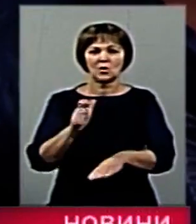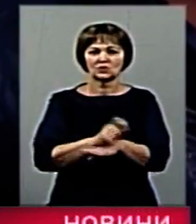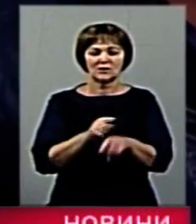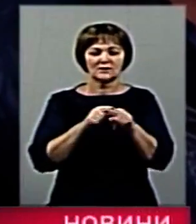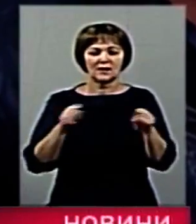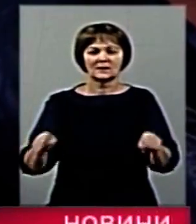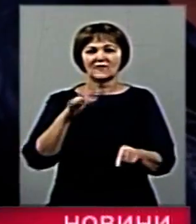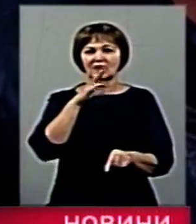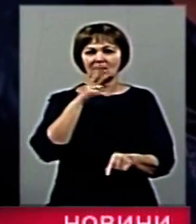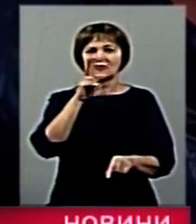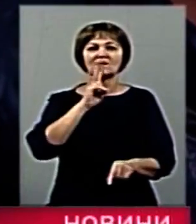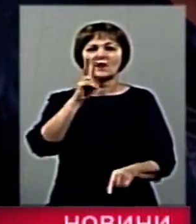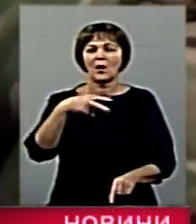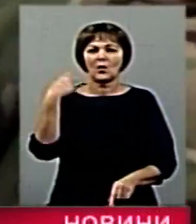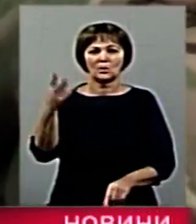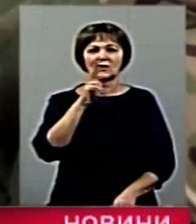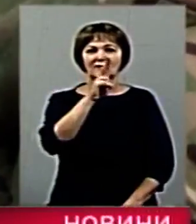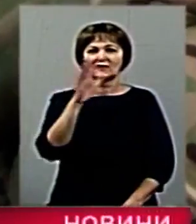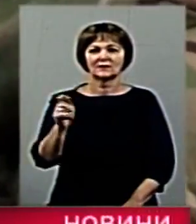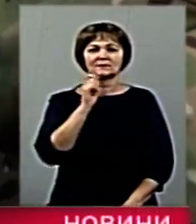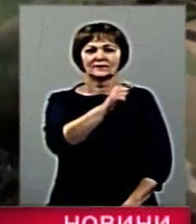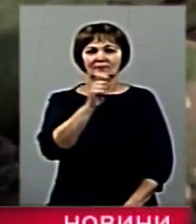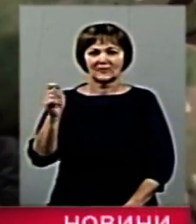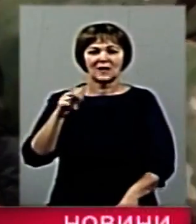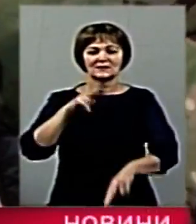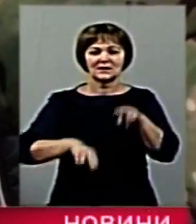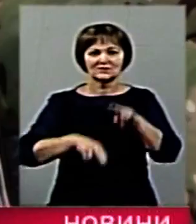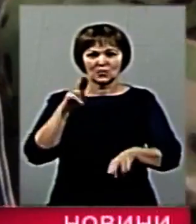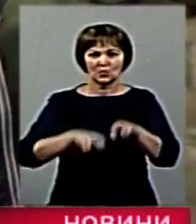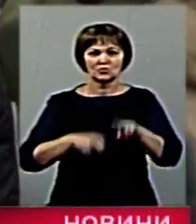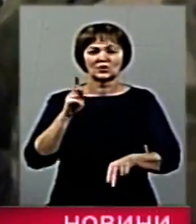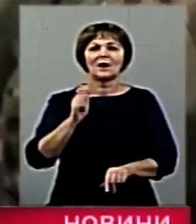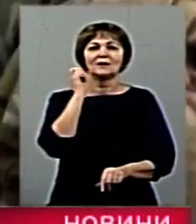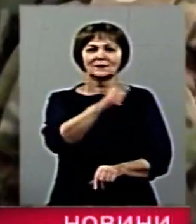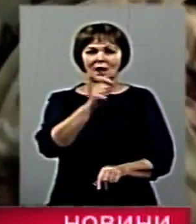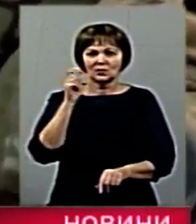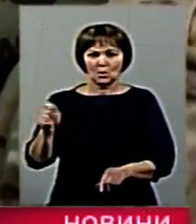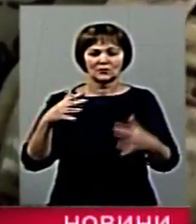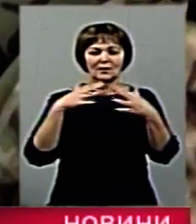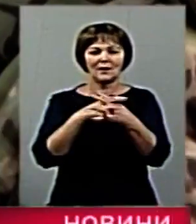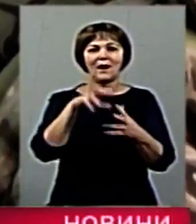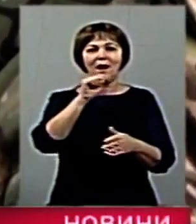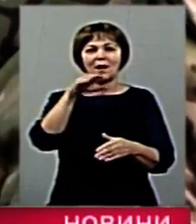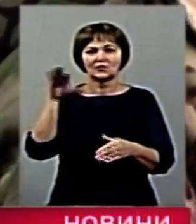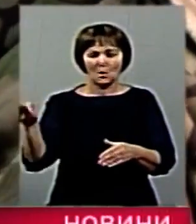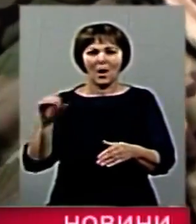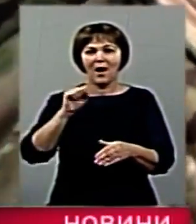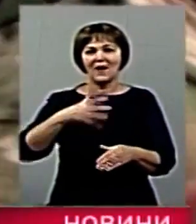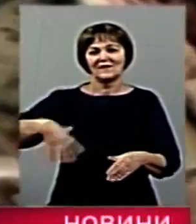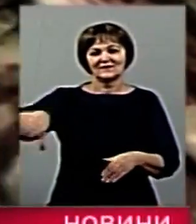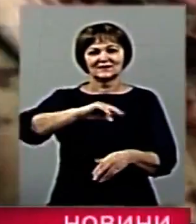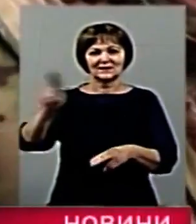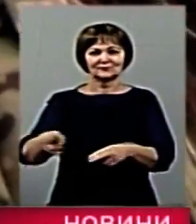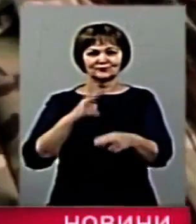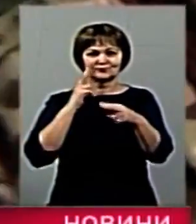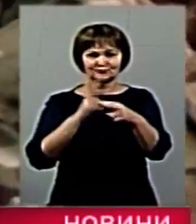це время, за два роки, квартир не було. Застрійщик дає реально одножникам жилье, але вот эта банда кошмарить всі стрійки. Ви хрите